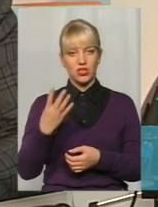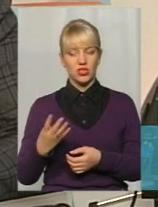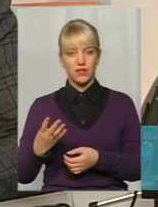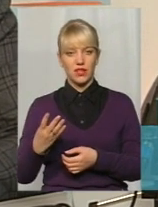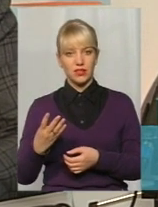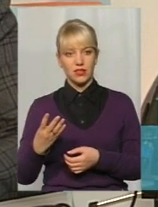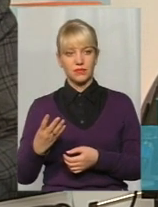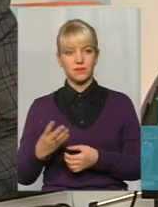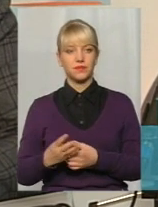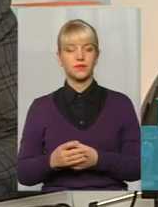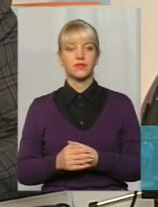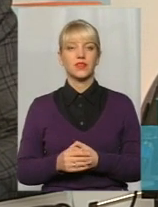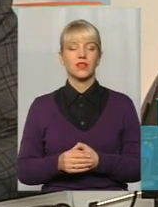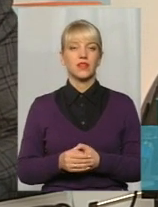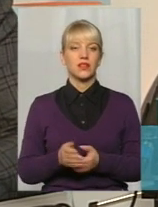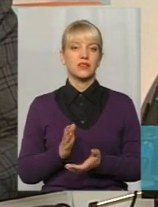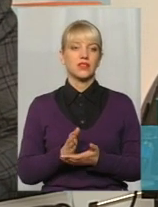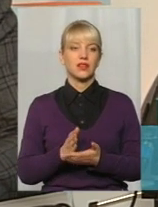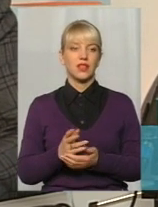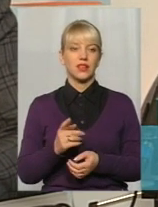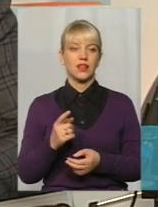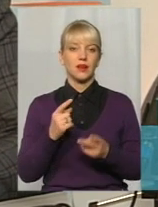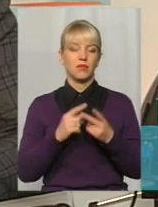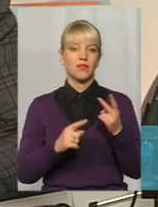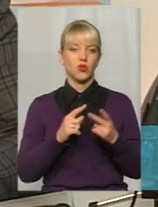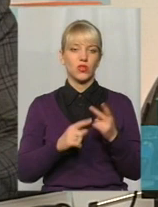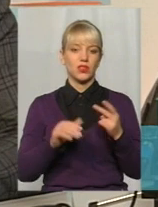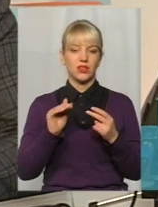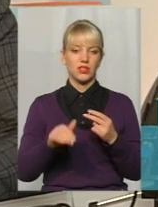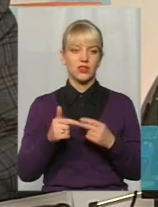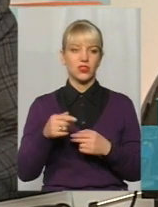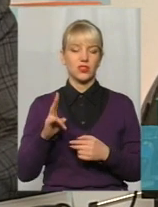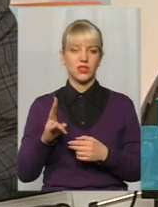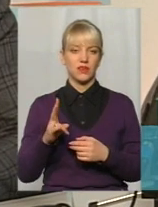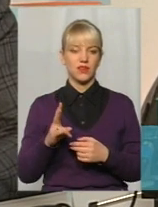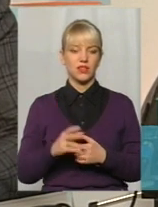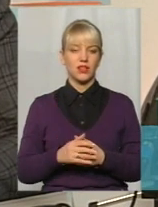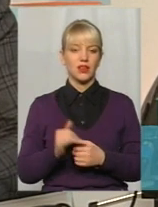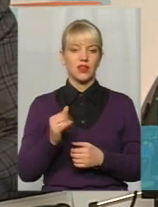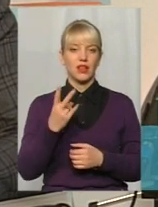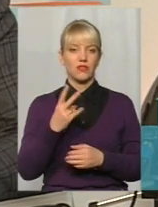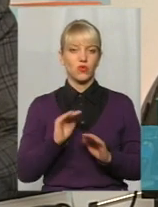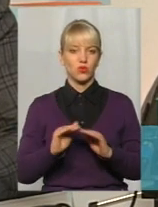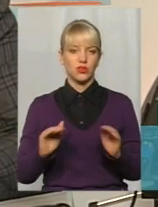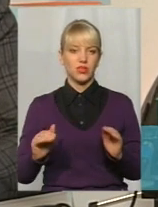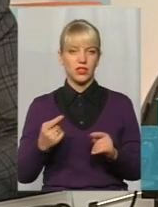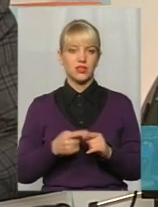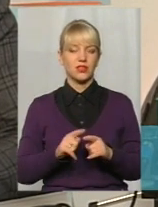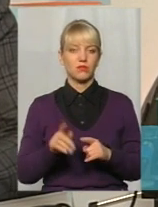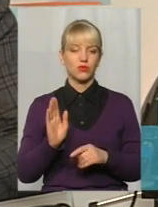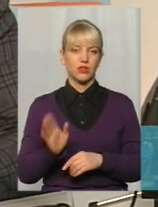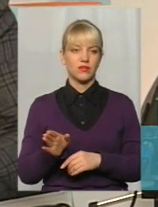складає півтори тисячі гривень. Ось, відповідно, на двох дітей це буде складати